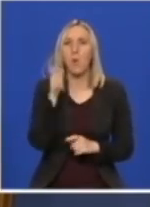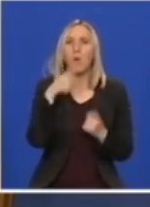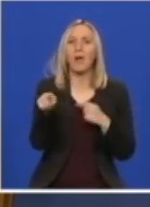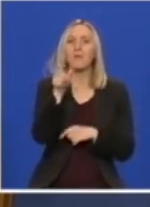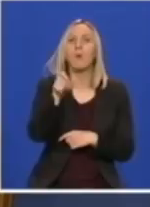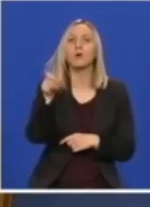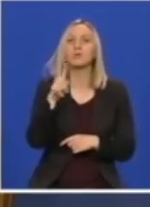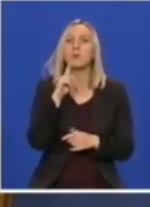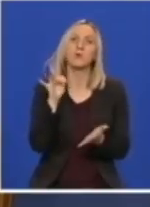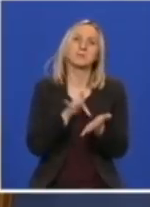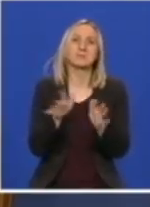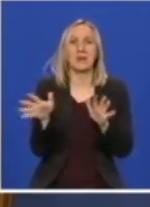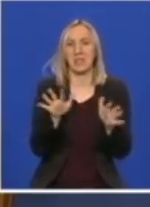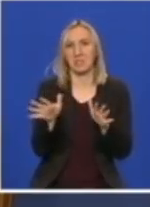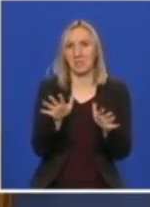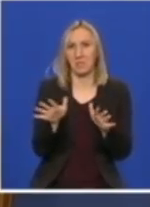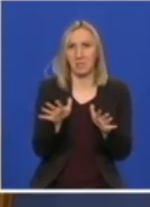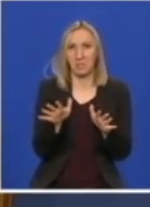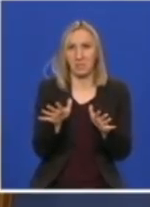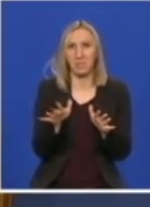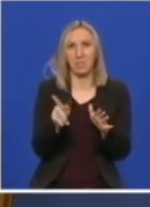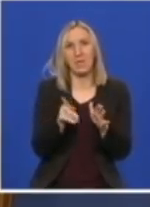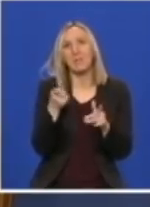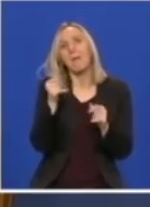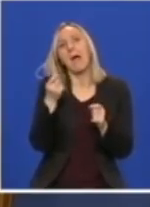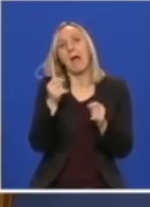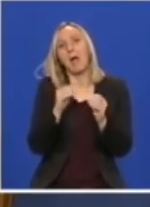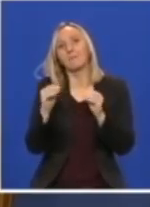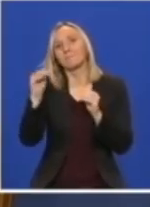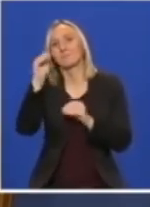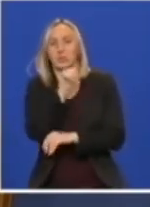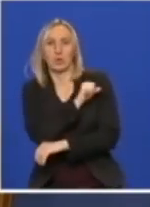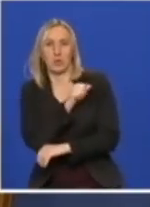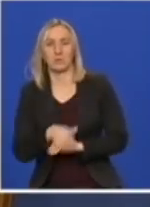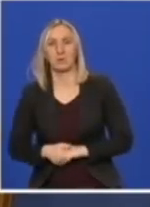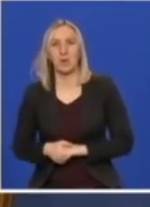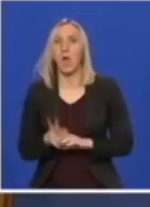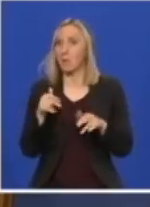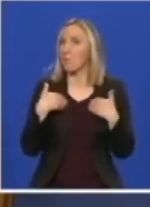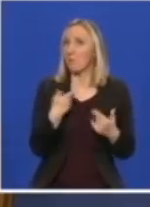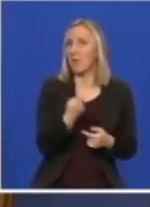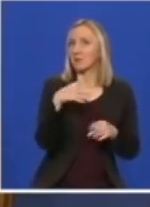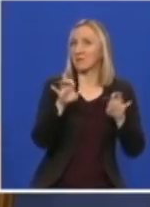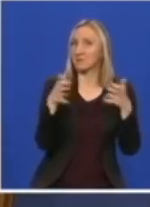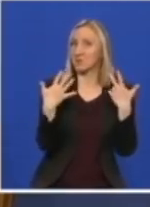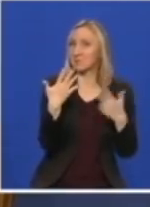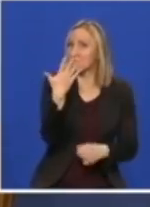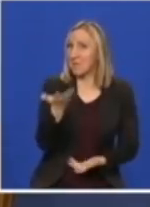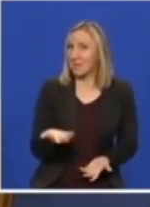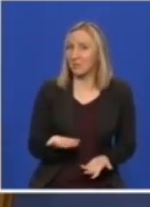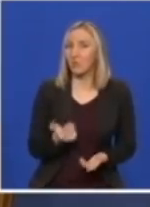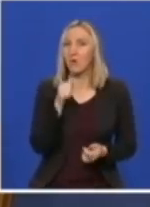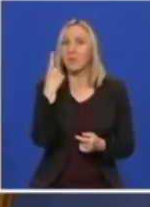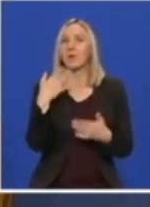osobama koje su u srednje životne dobi i inkliniraju ka semijumu, ali eto imamo i mlađeg pacijenta i još jednog